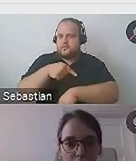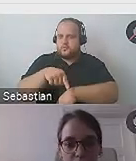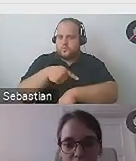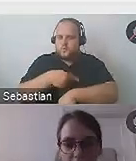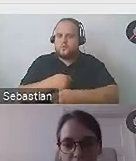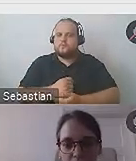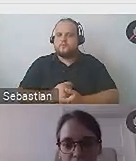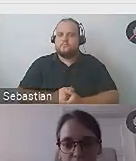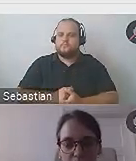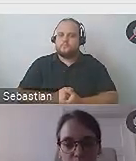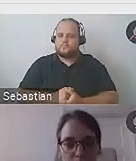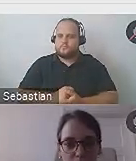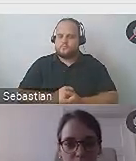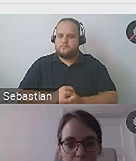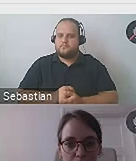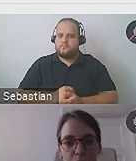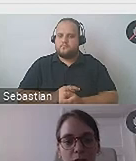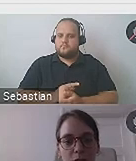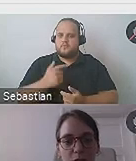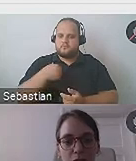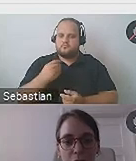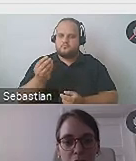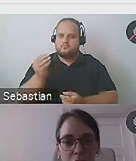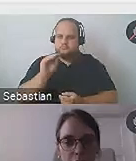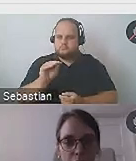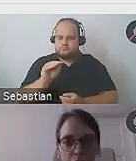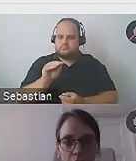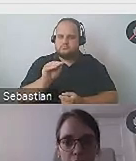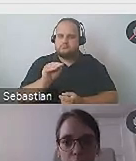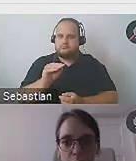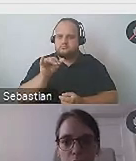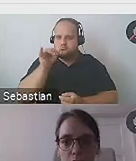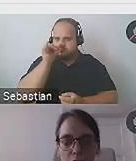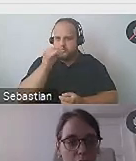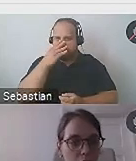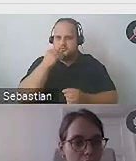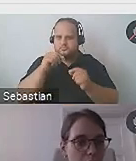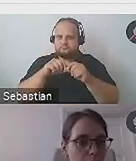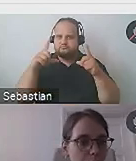i do tego w tym celu udostępnię, a nie mogę udostępnić niestety ekranu.